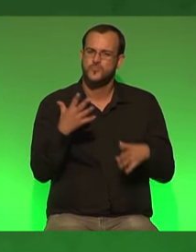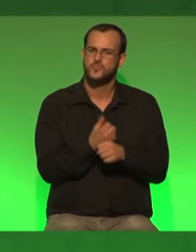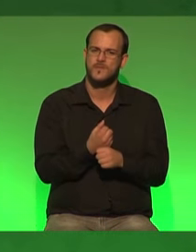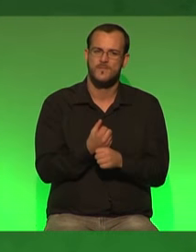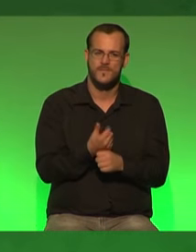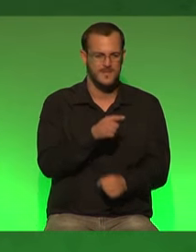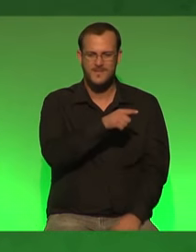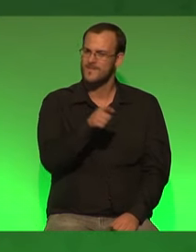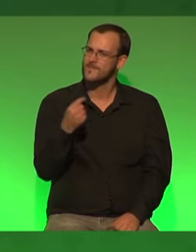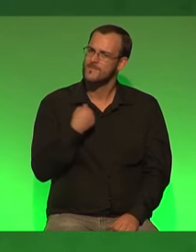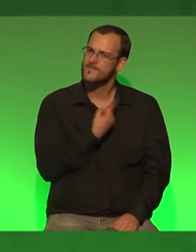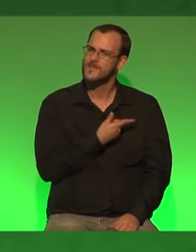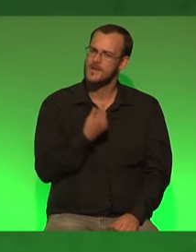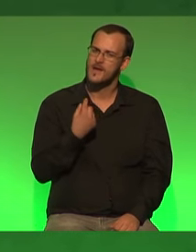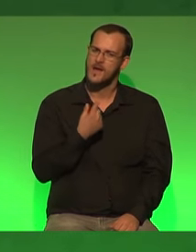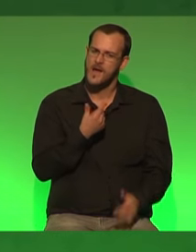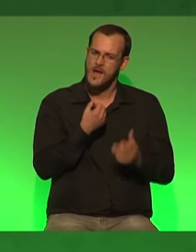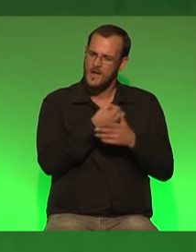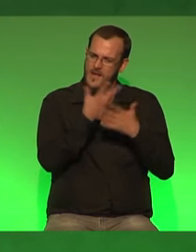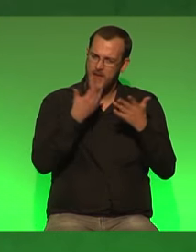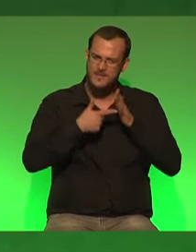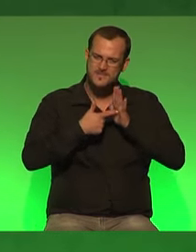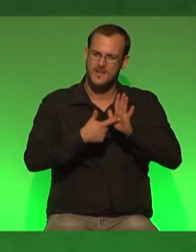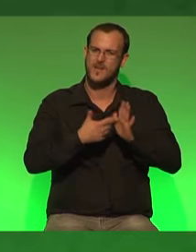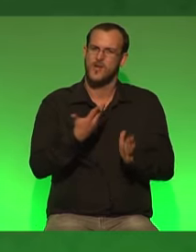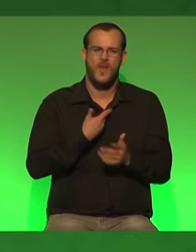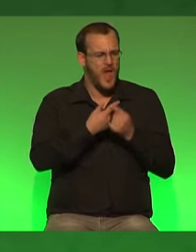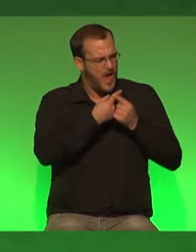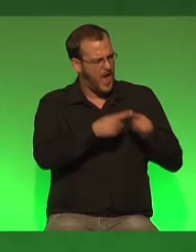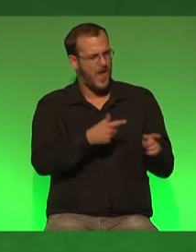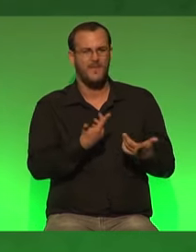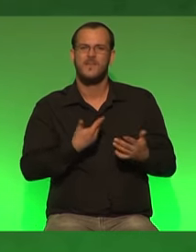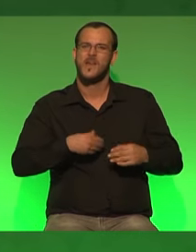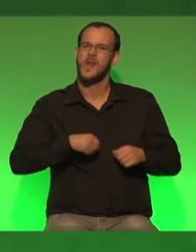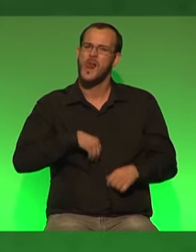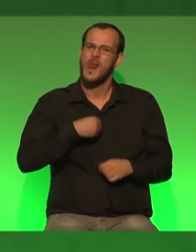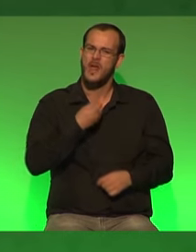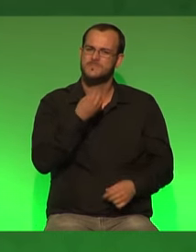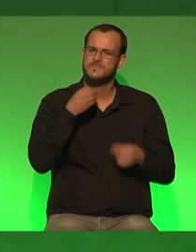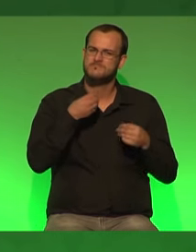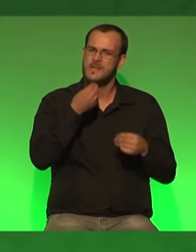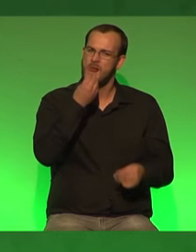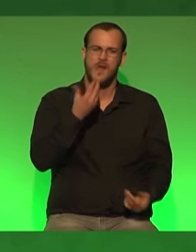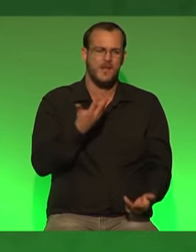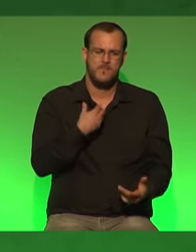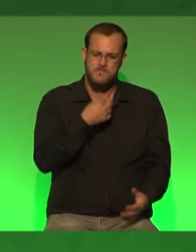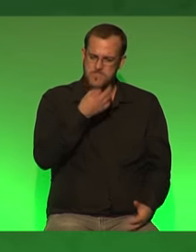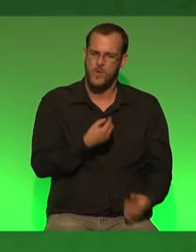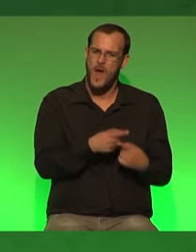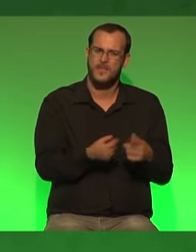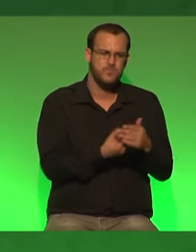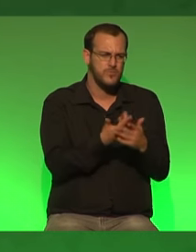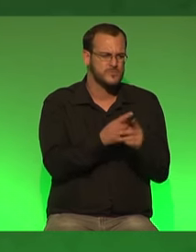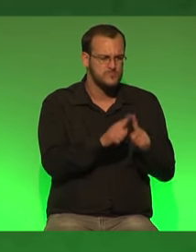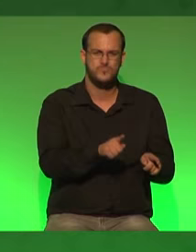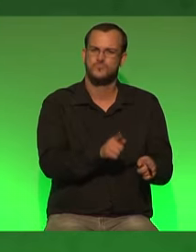wir diejenigen sind die klar machen dass wir eine andere art und weise der lebensmittelproduktion brauchen einer lebensmittelproduktion